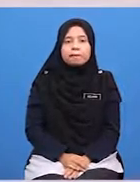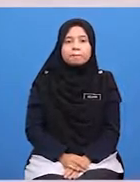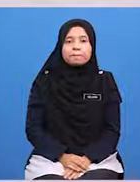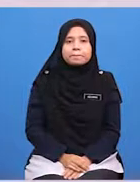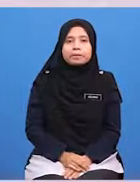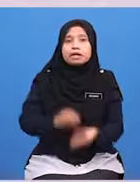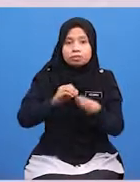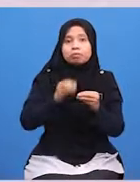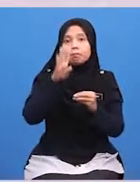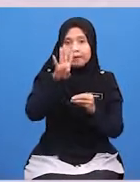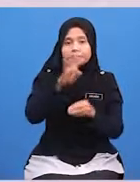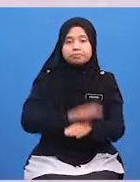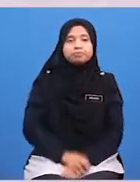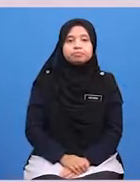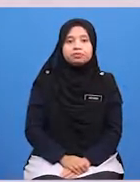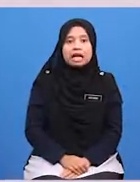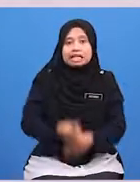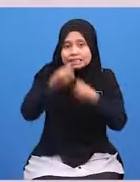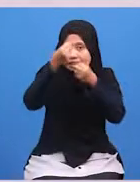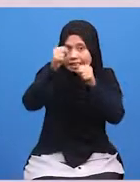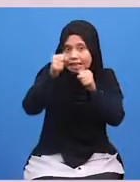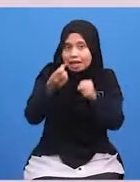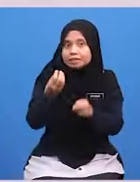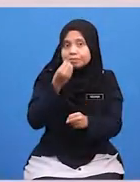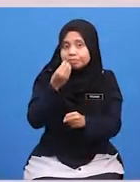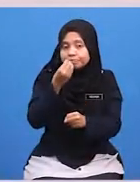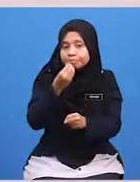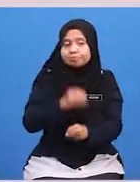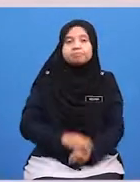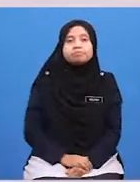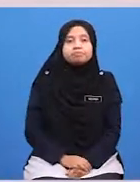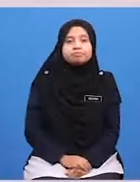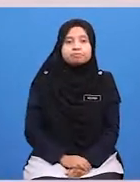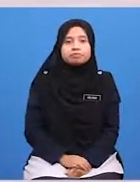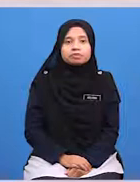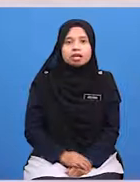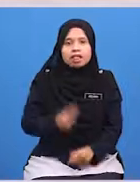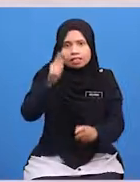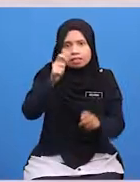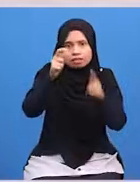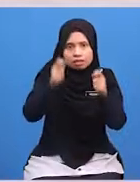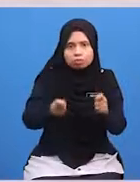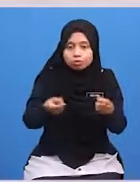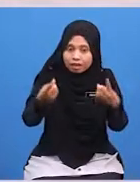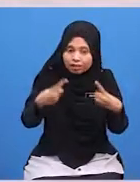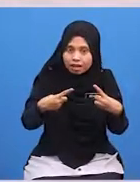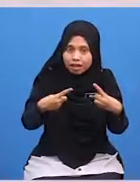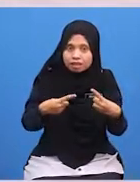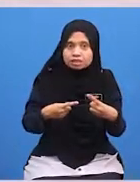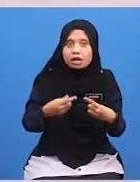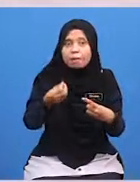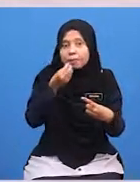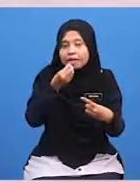Yang Keempat Menyediakan Juadah Tetamu Dah Datang Juadah Mesti